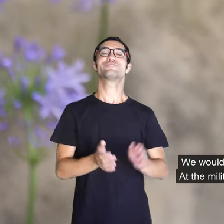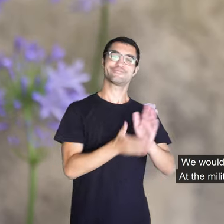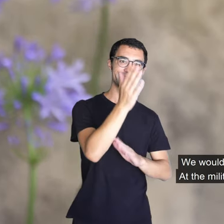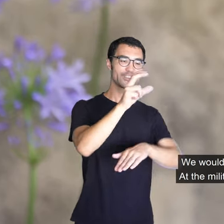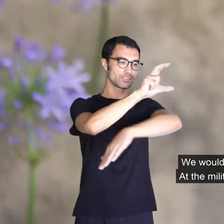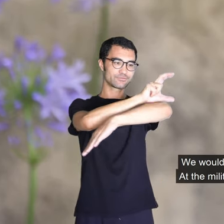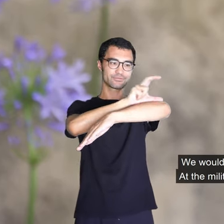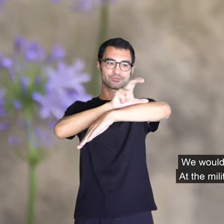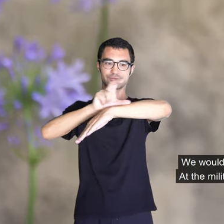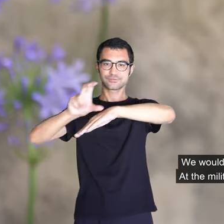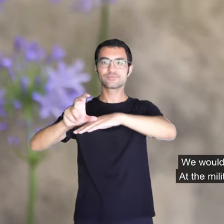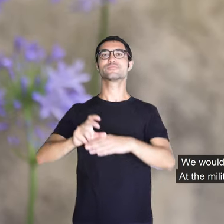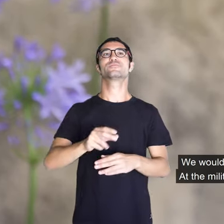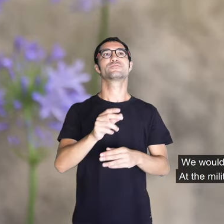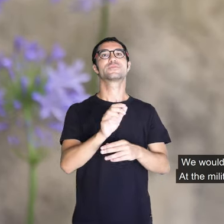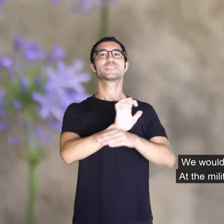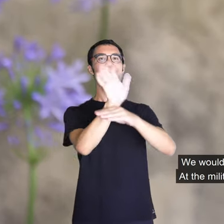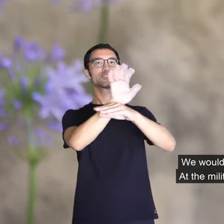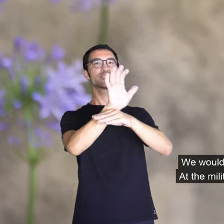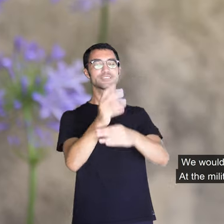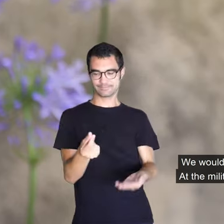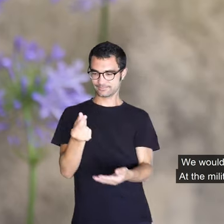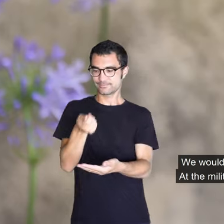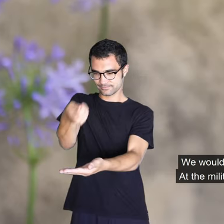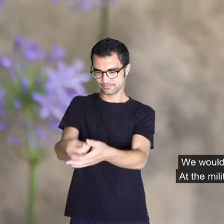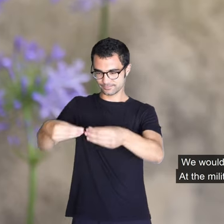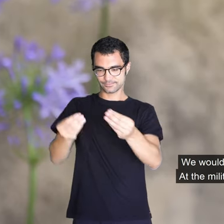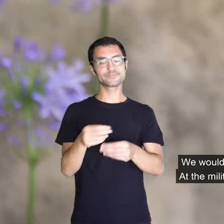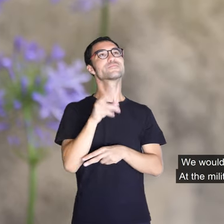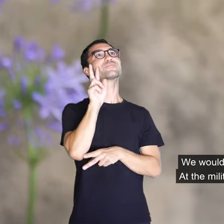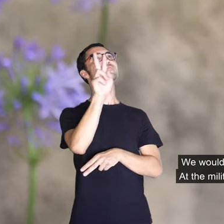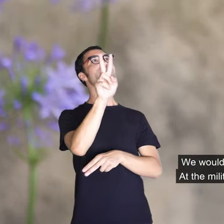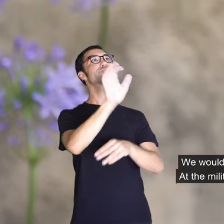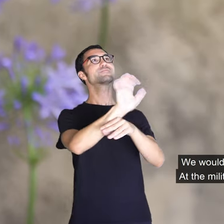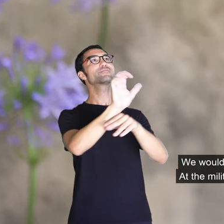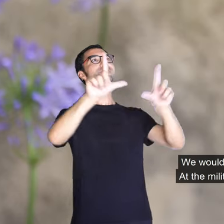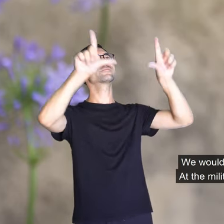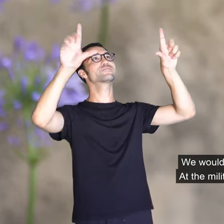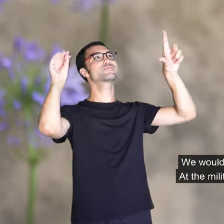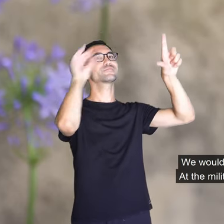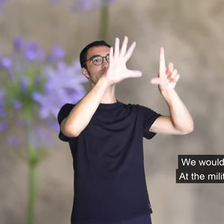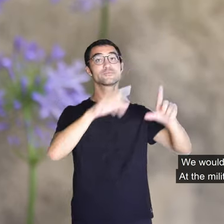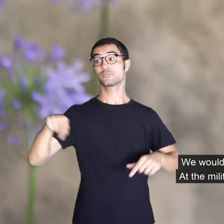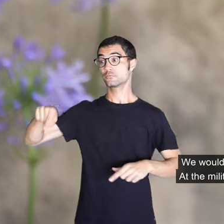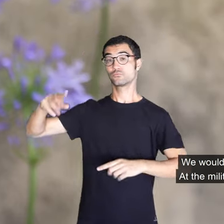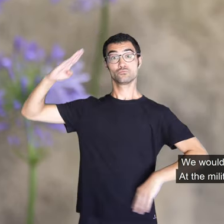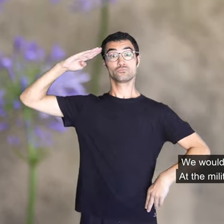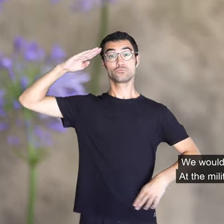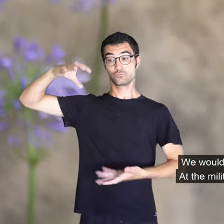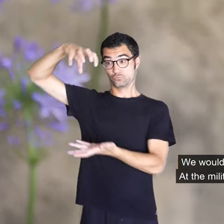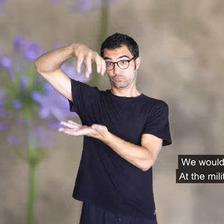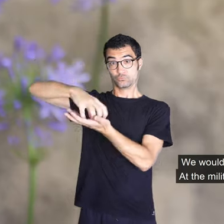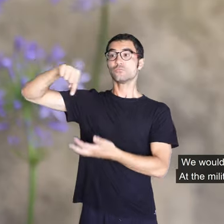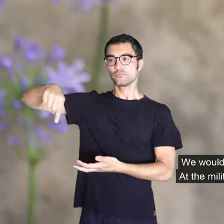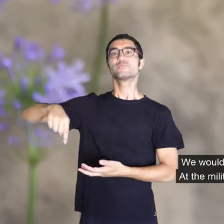teníem l'entrada i anàvem al cine. I a la base també em feien, de cine, mos deixàvem